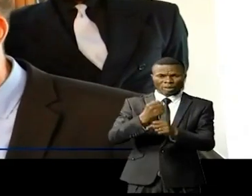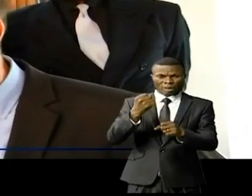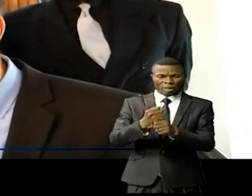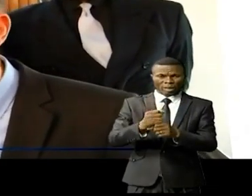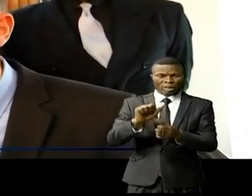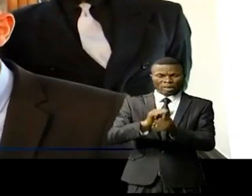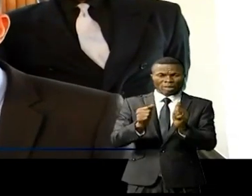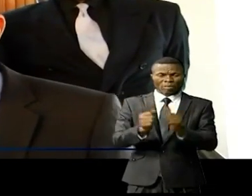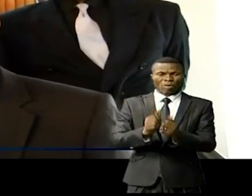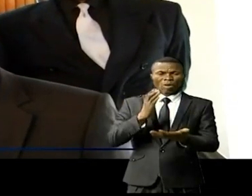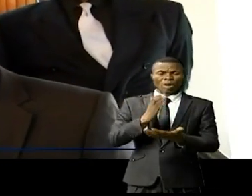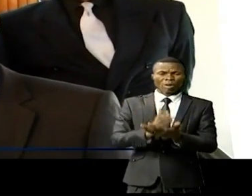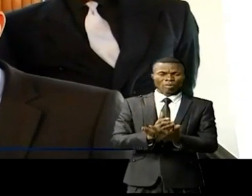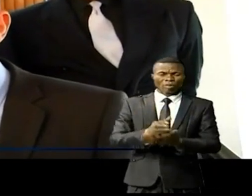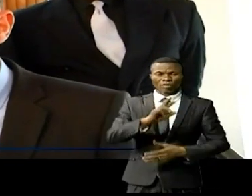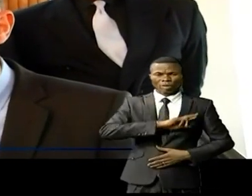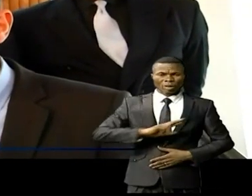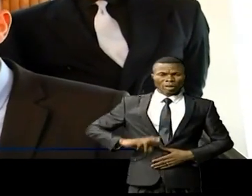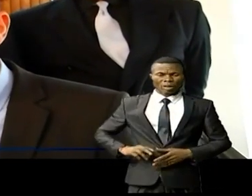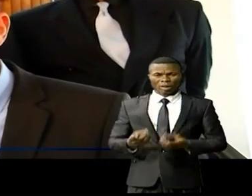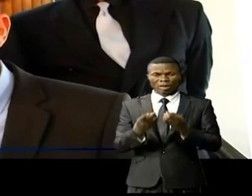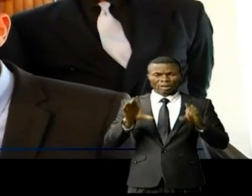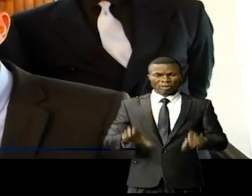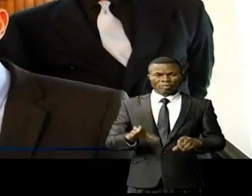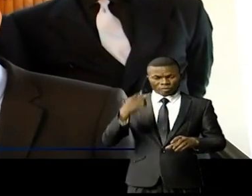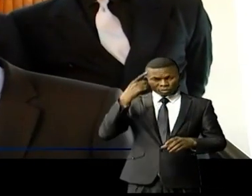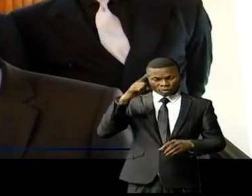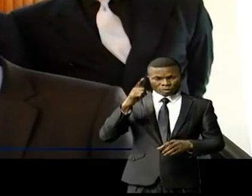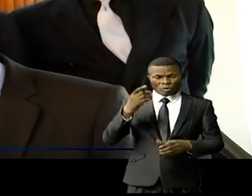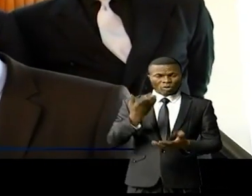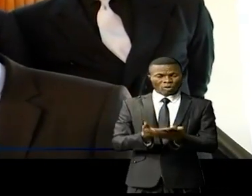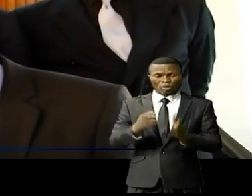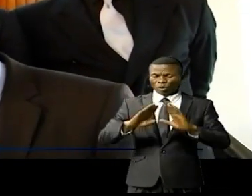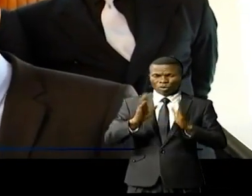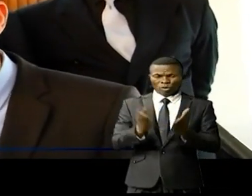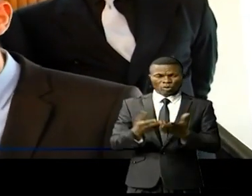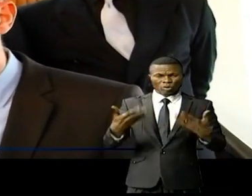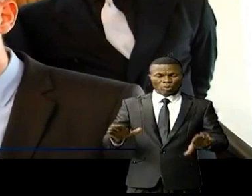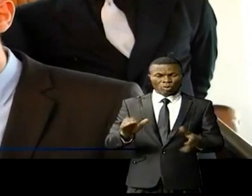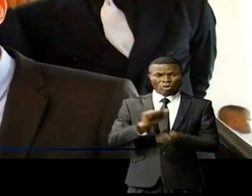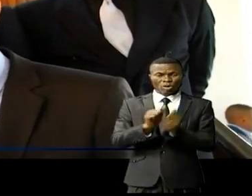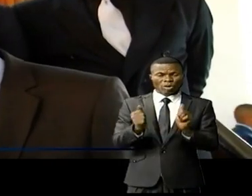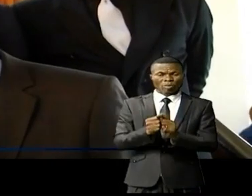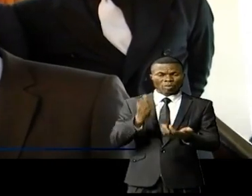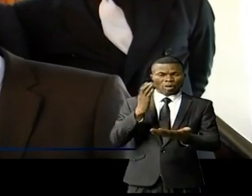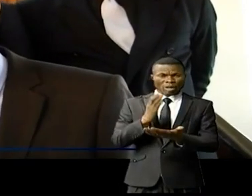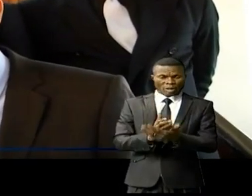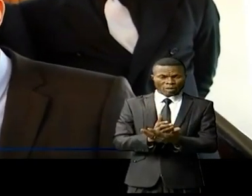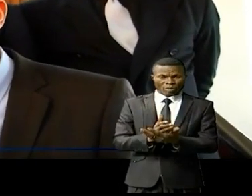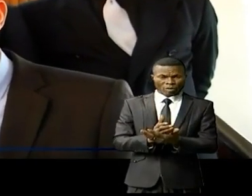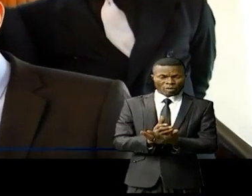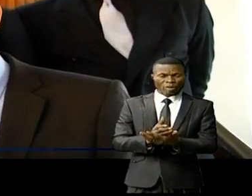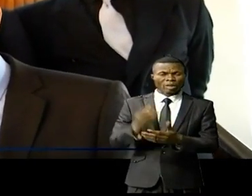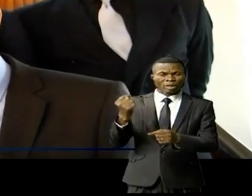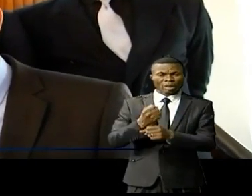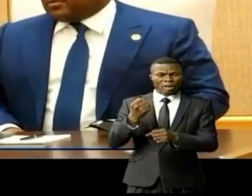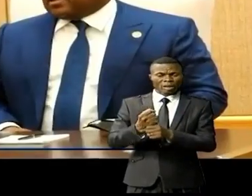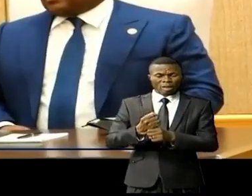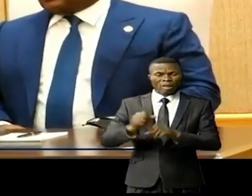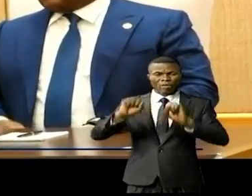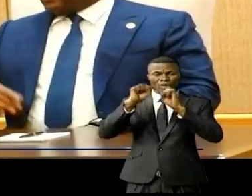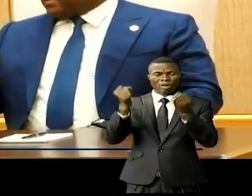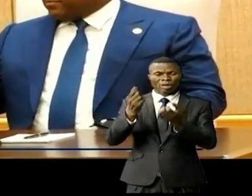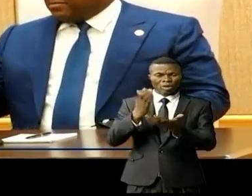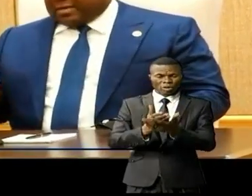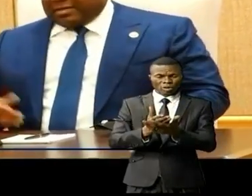secteurs privés en RDC. Du côté de la SFI, nous soutenons le secteur privé et le développement à travers le secteur privé dans une approche qui est